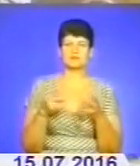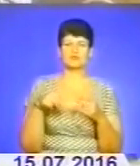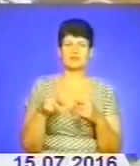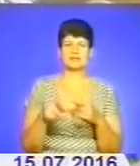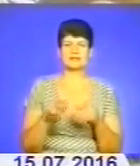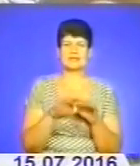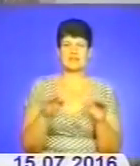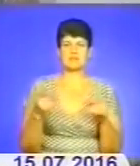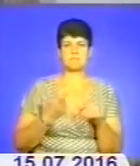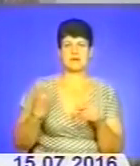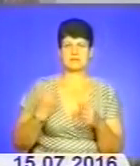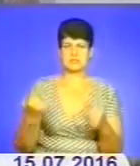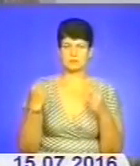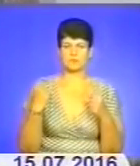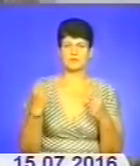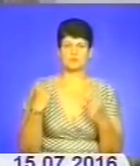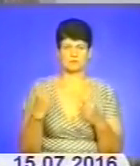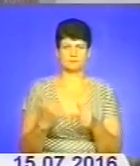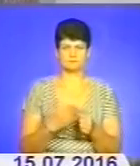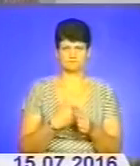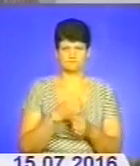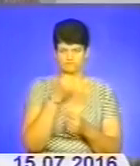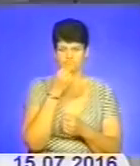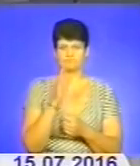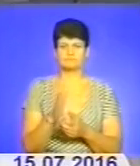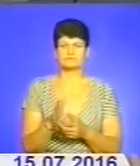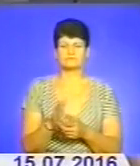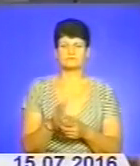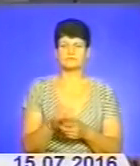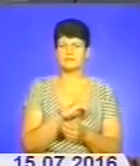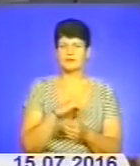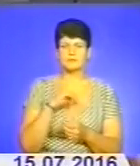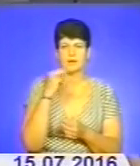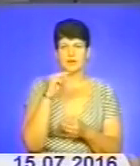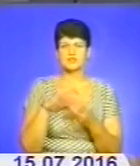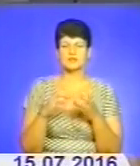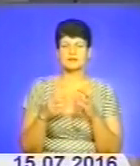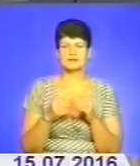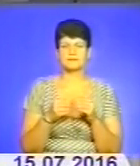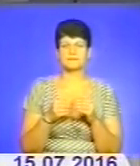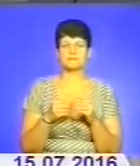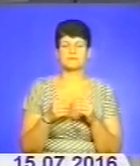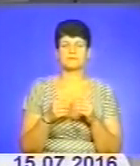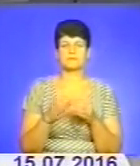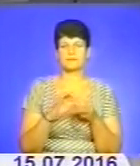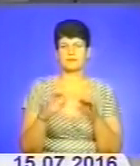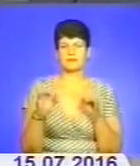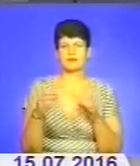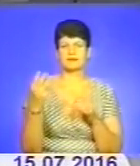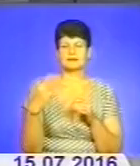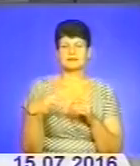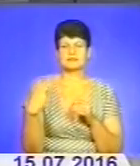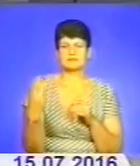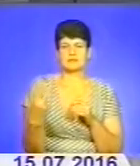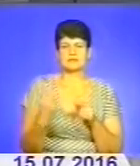майстра спорту. Спортсмен налаштований оптимістично. Найкращий результат в довгому циклі 32 віками – це